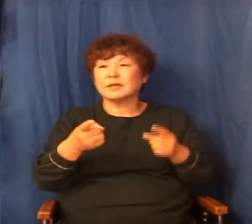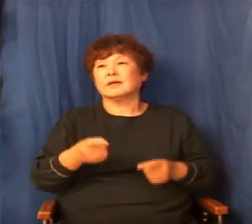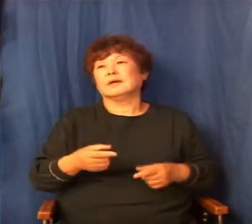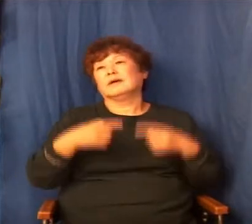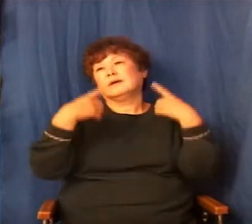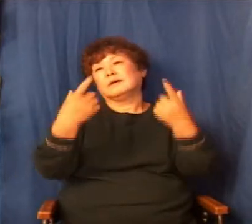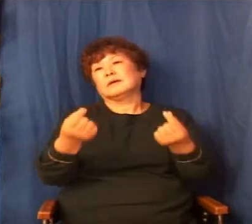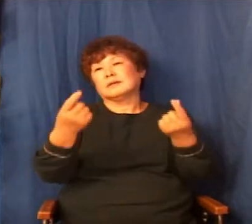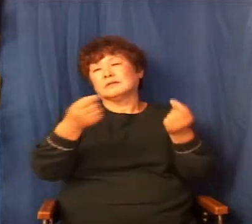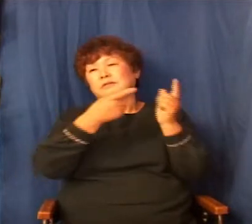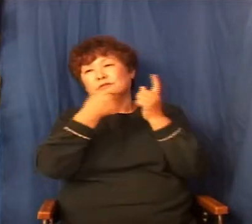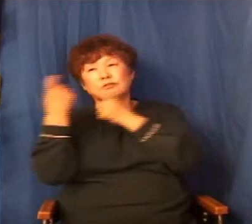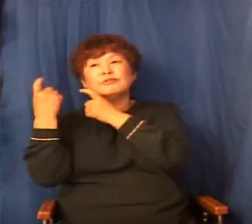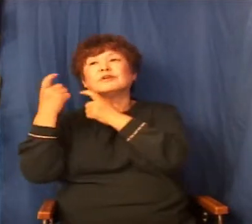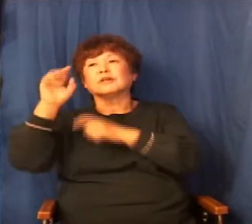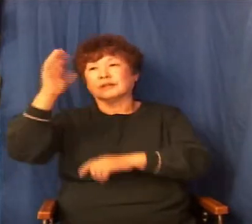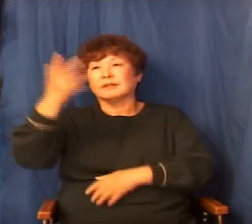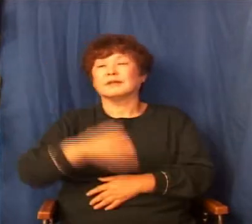유혹이었던 거예요.